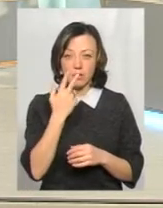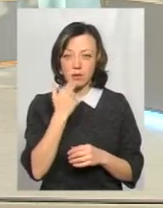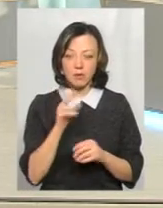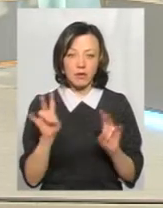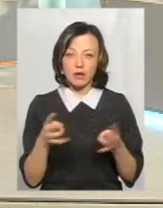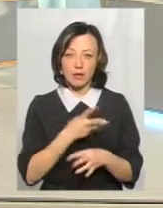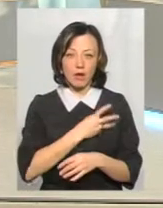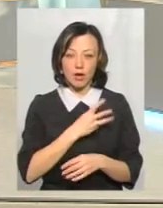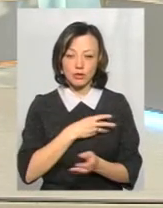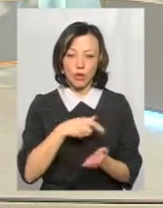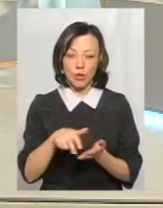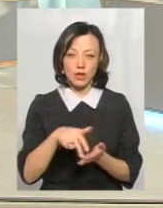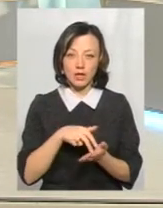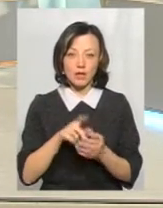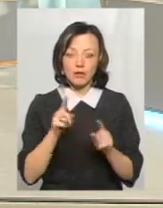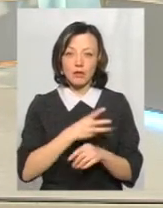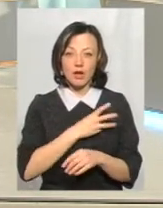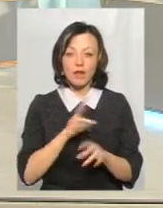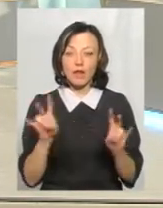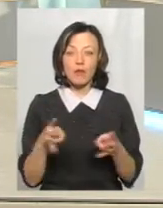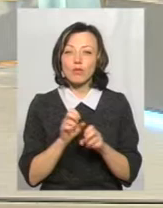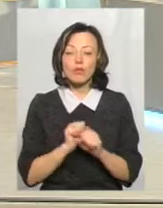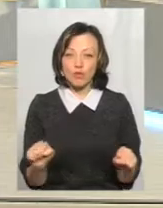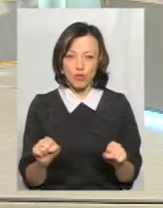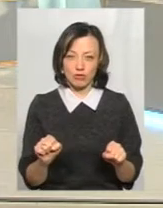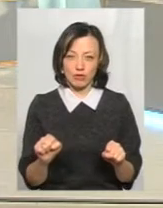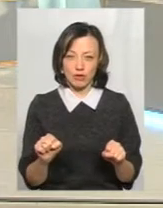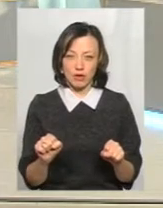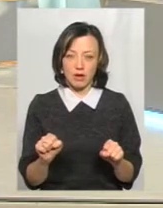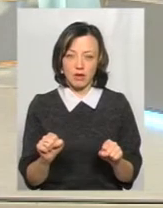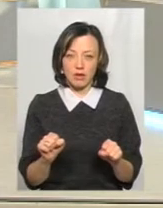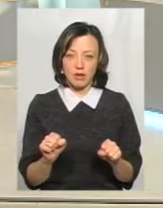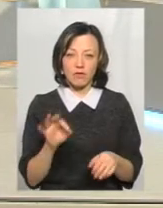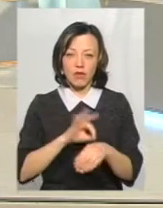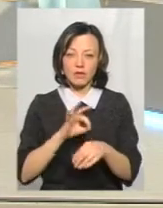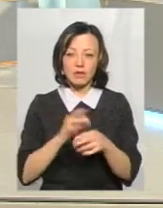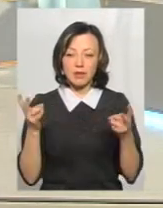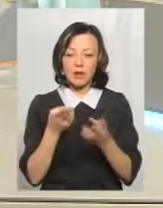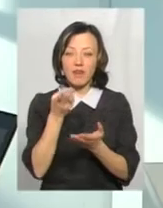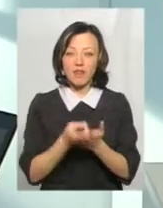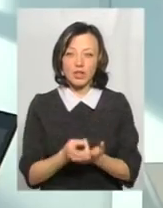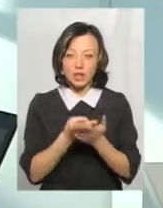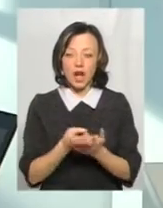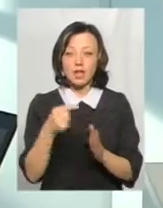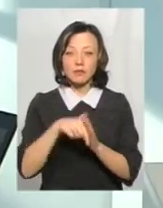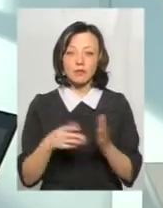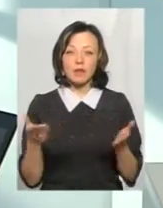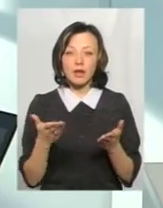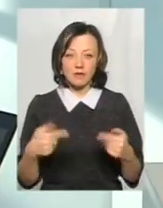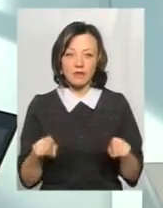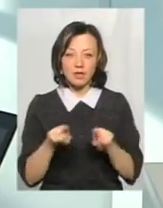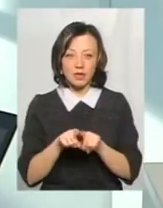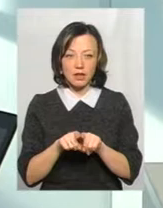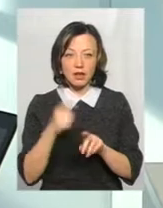бажано ходити. Те, що не бажано, не можна ходити. А симптоми відрізняються? Хворобу треба вилежати. А симптоми, все-таки,